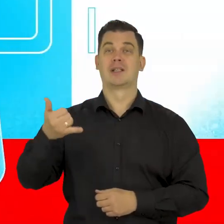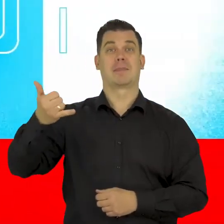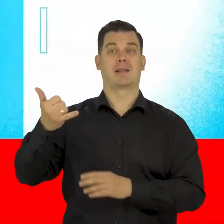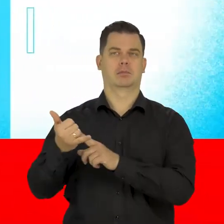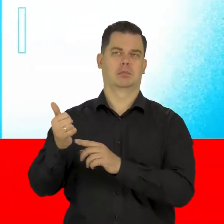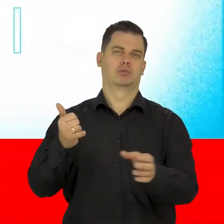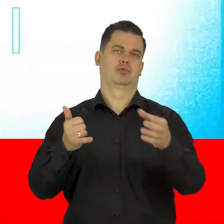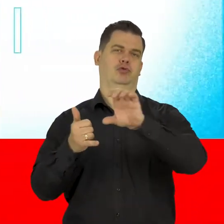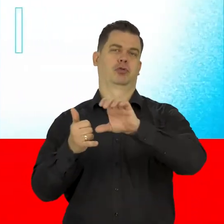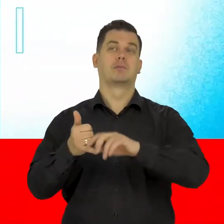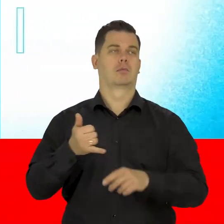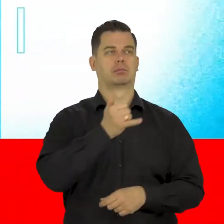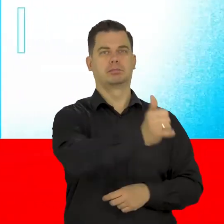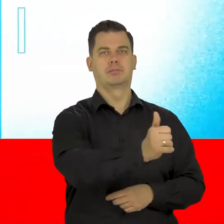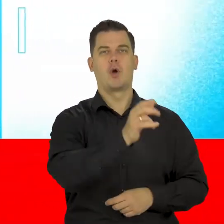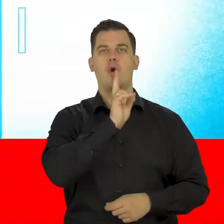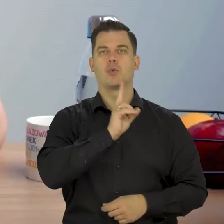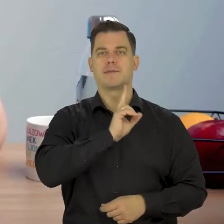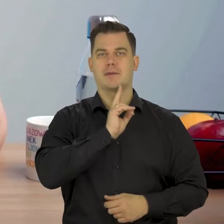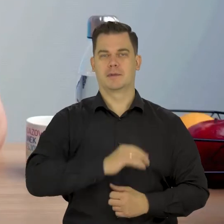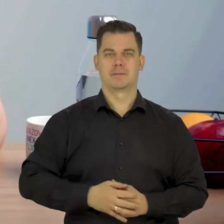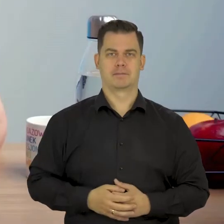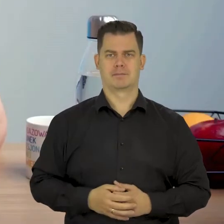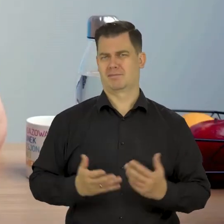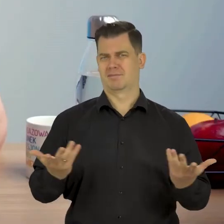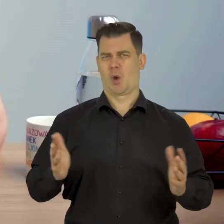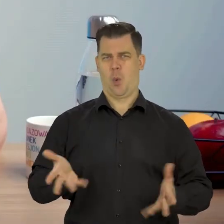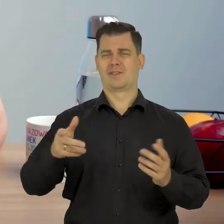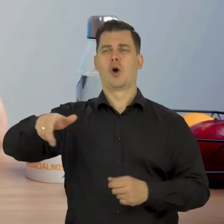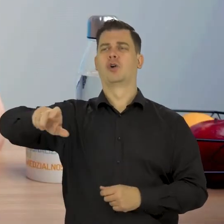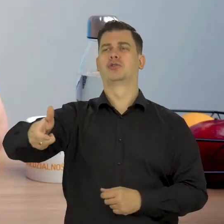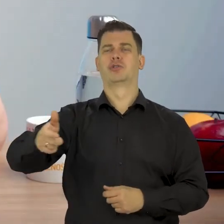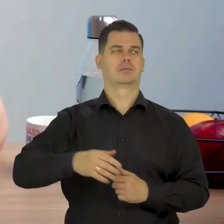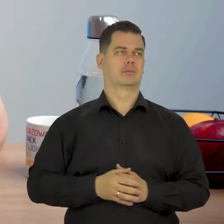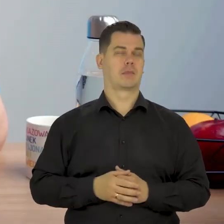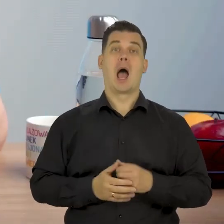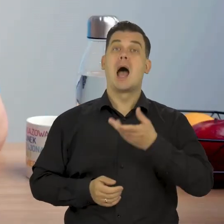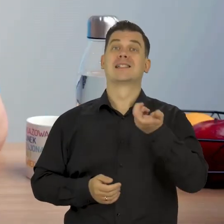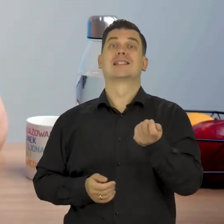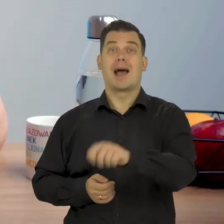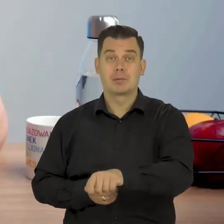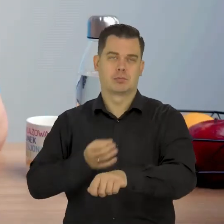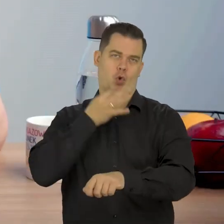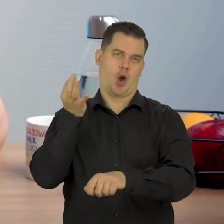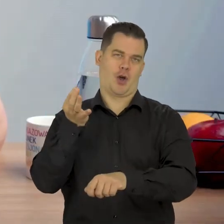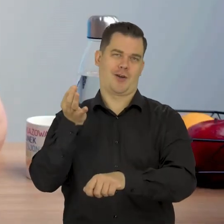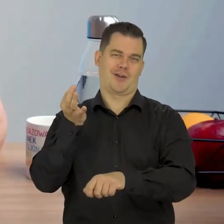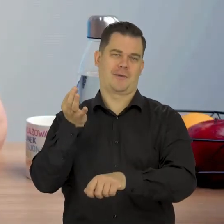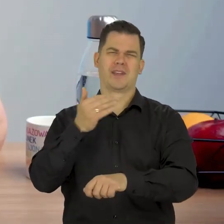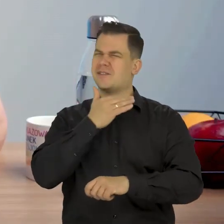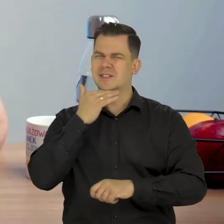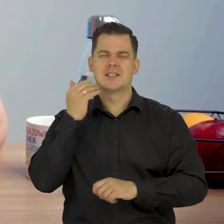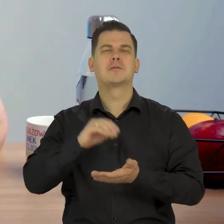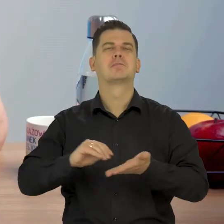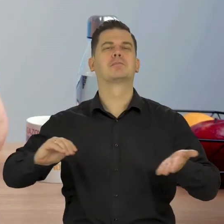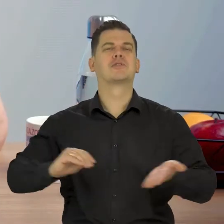dzbanka i odstawić do lodówki. Łatwo odkręcić kurek, ale jeszcze łatwiej go zakręcić. Wystarczy